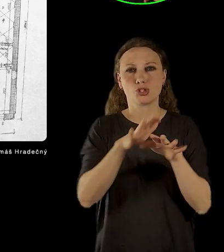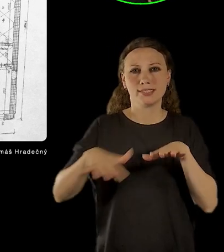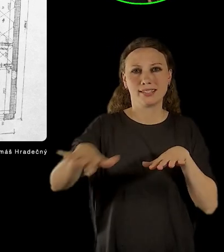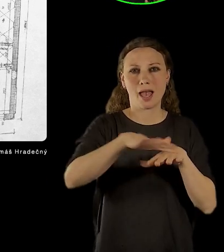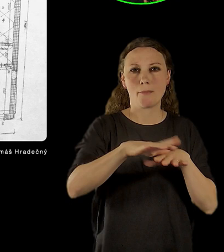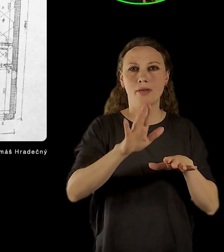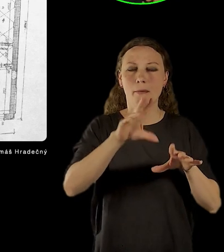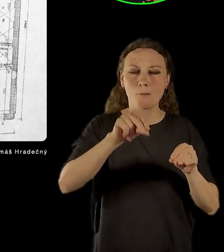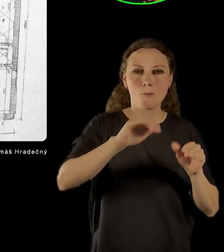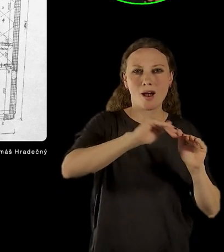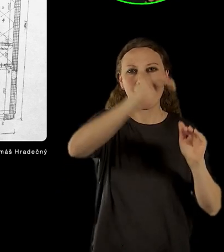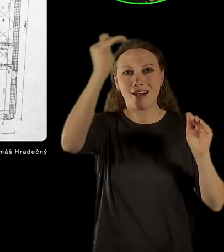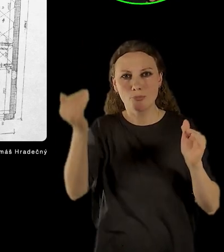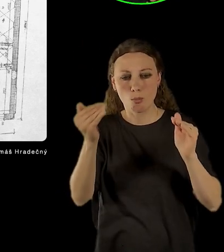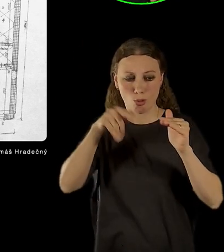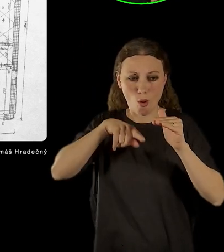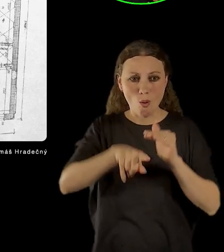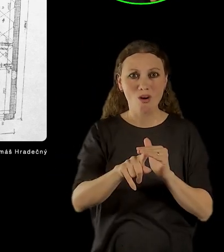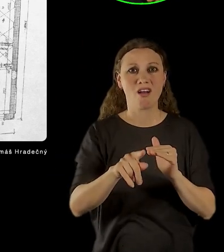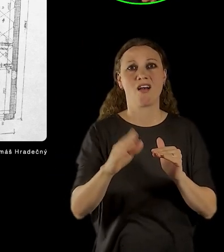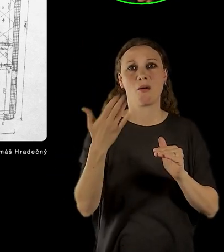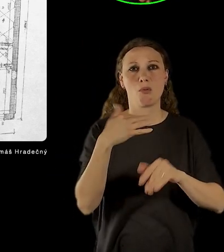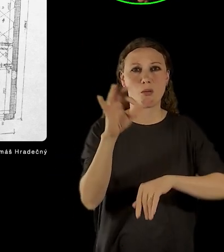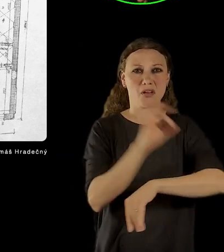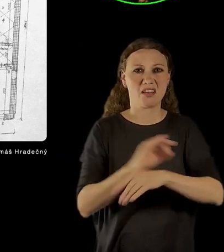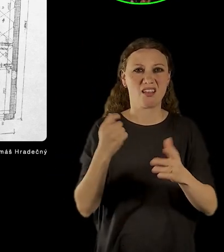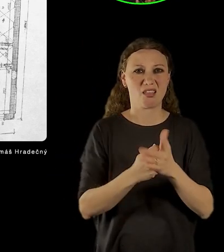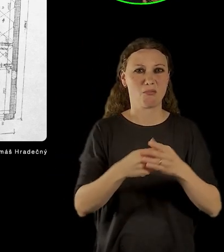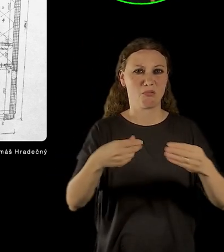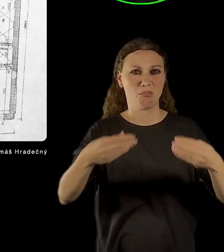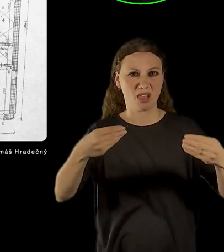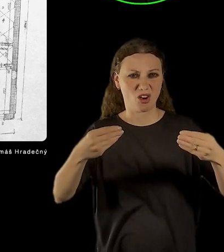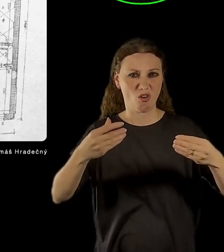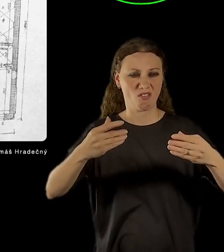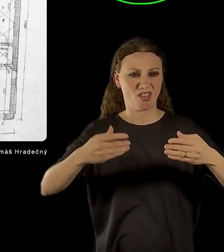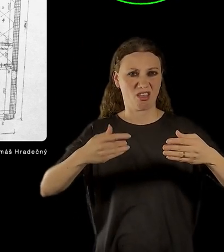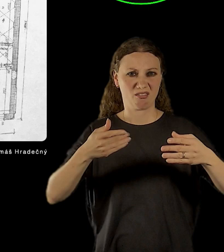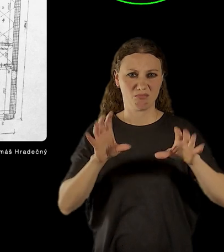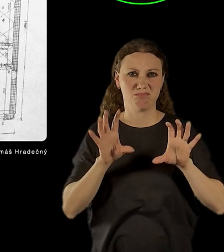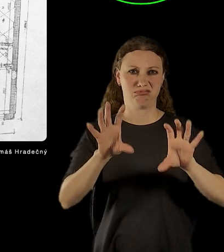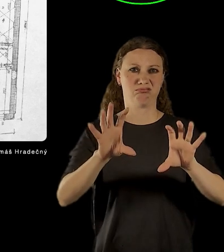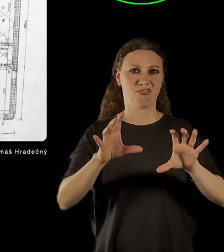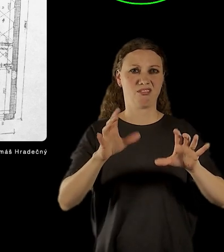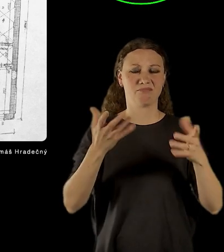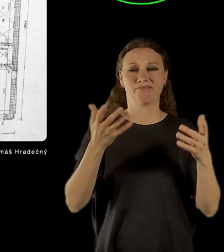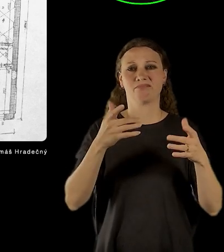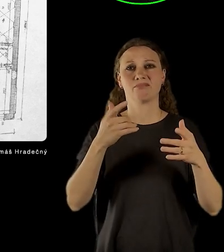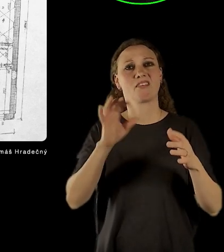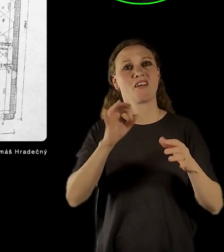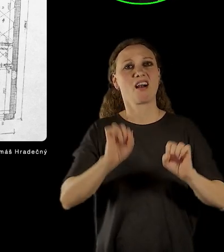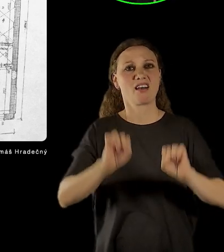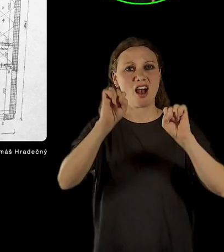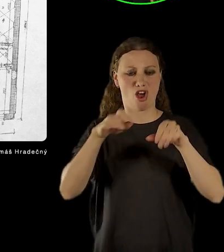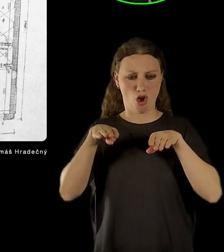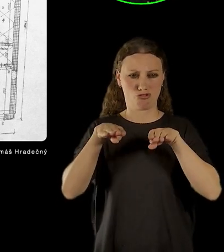byly vyprojektovány jakési plechové garáže pro černé limuzíny, které by se tam